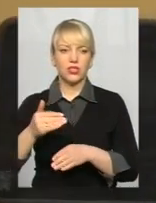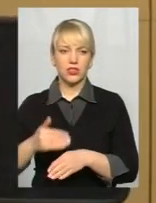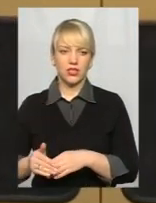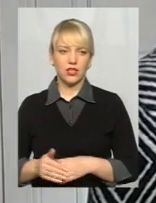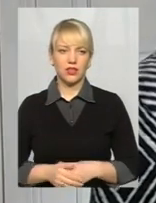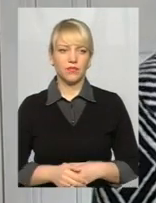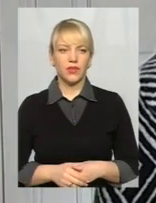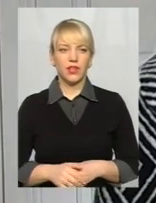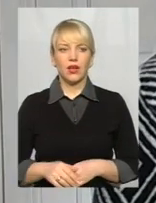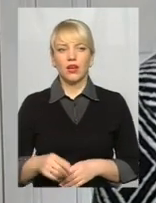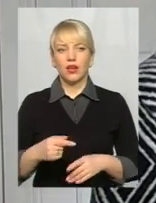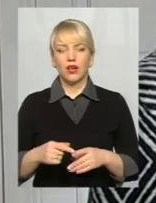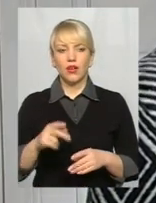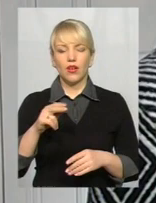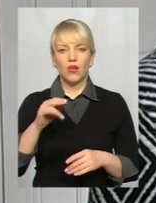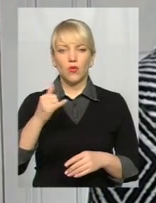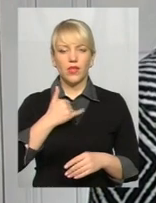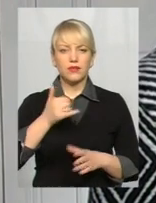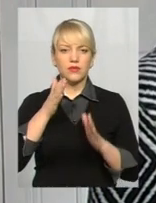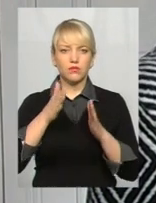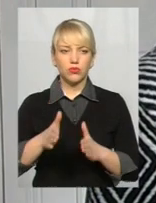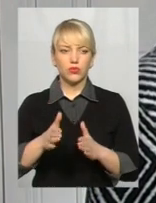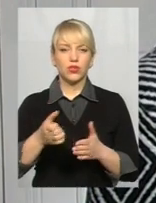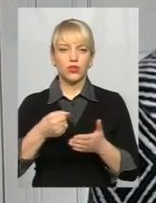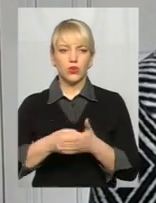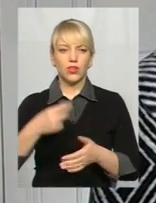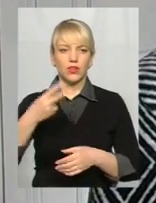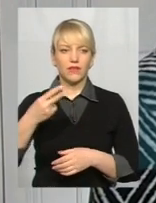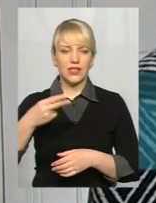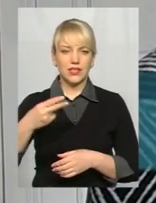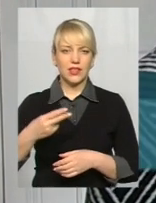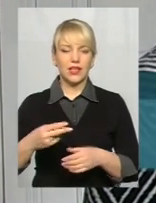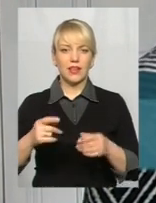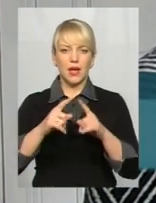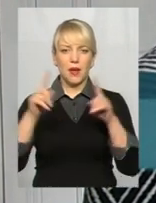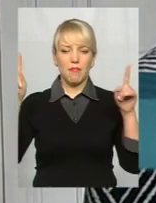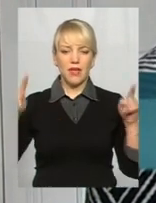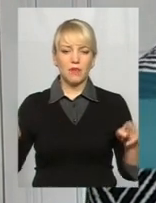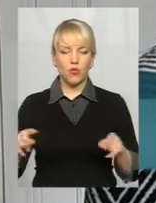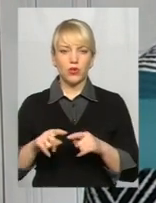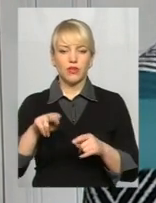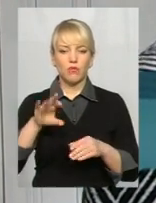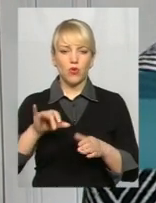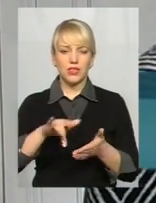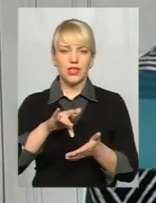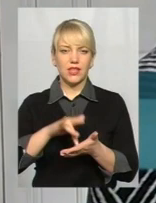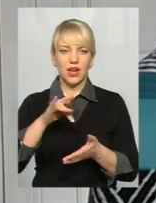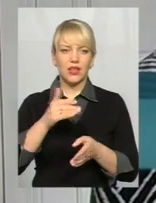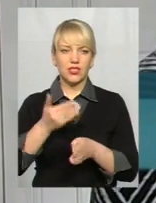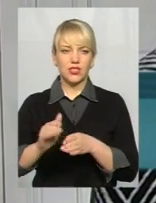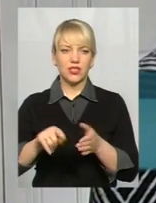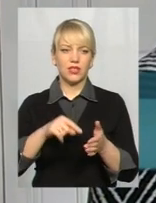Кравченко. Порахували, у нас буде до 20 бігбордів по центральній частині міста. Ми їх